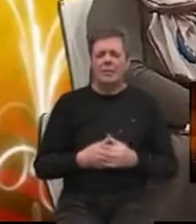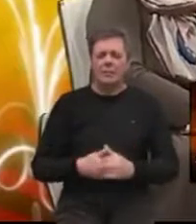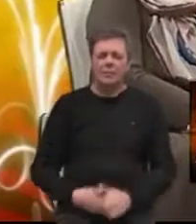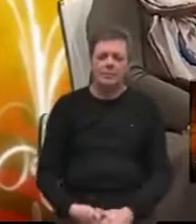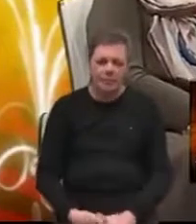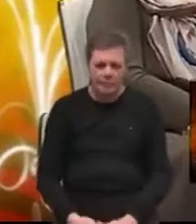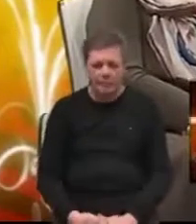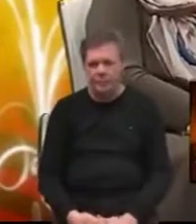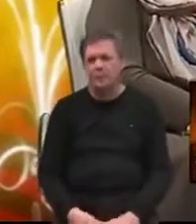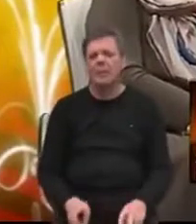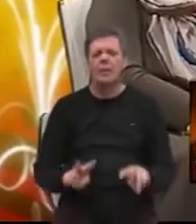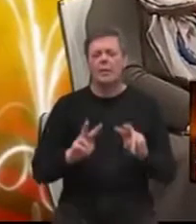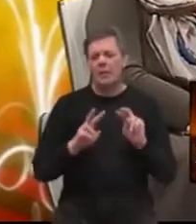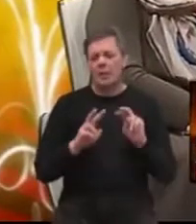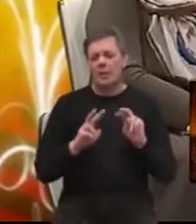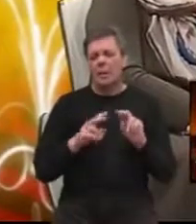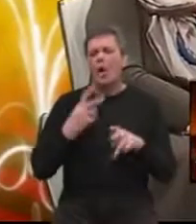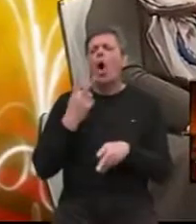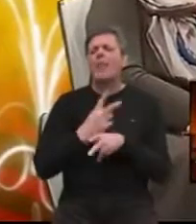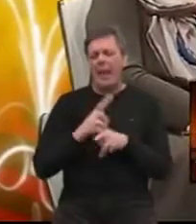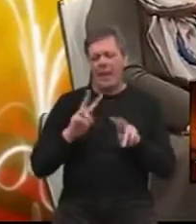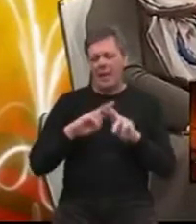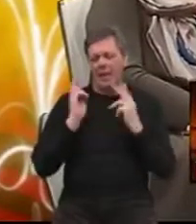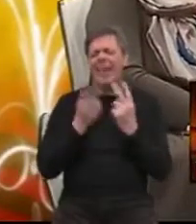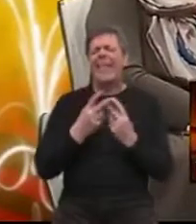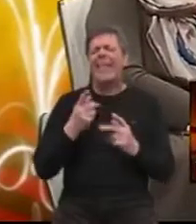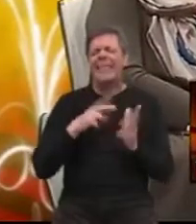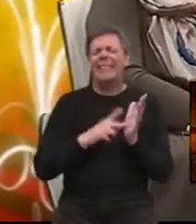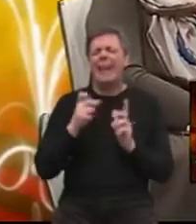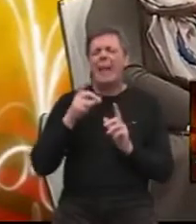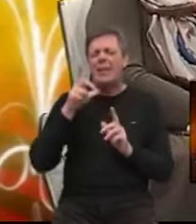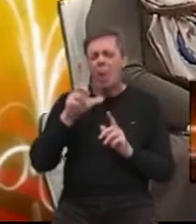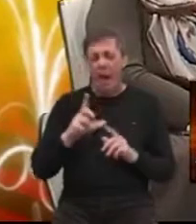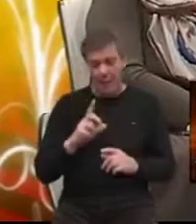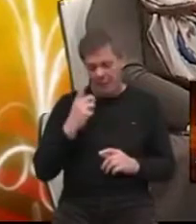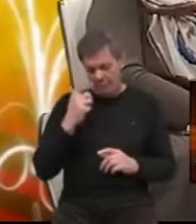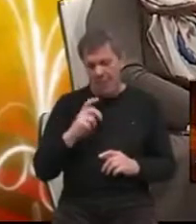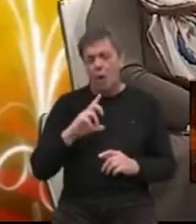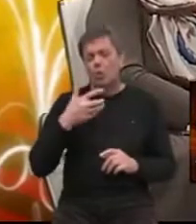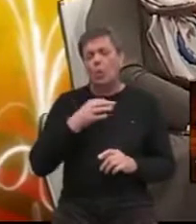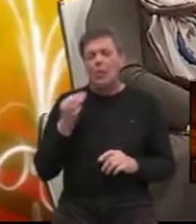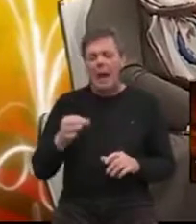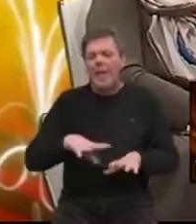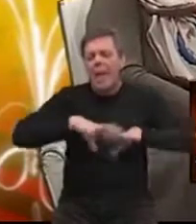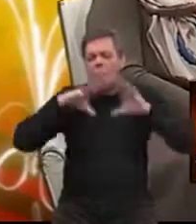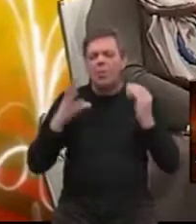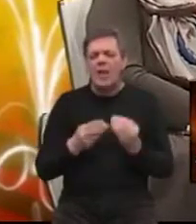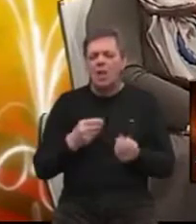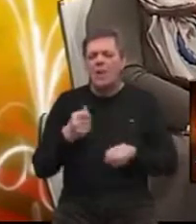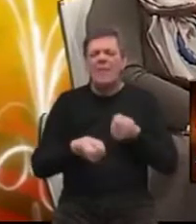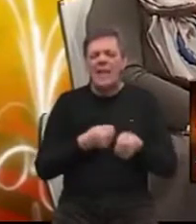u internacionalu. Internacional, u osmog i devetog. S tim da je drugi dan konferencija u cijelosti